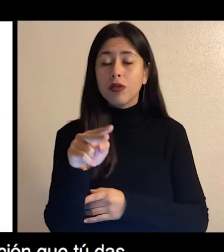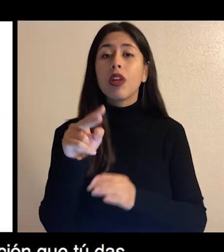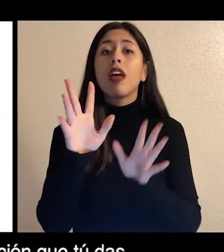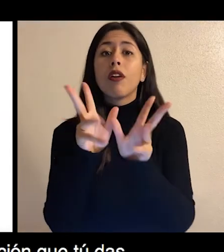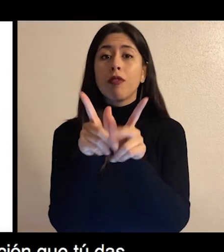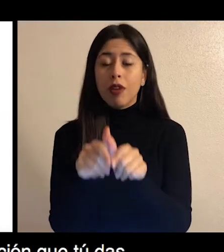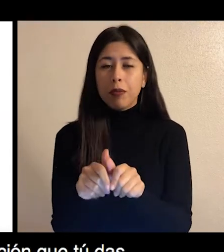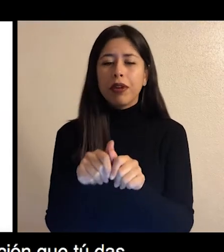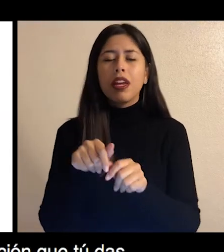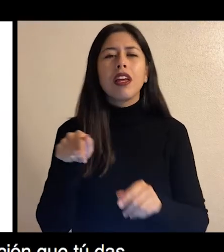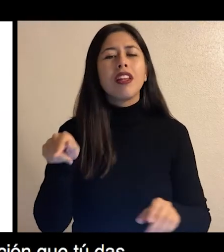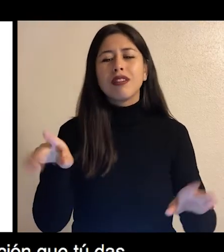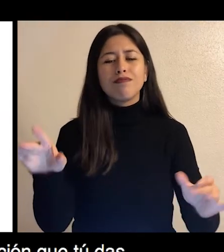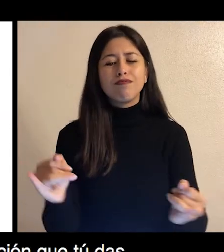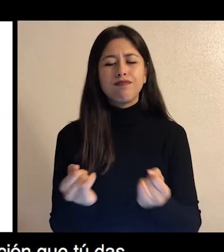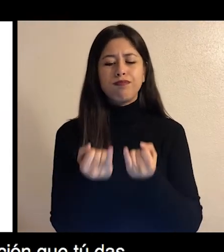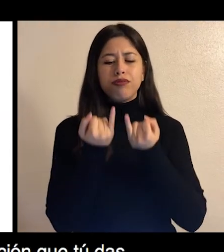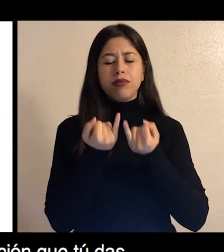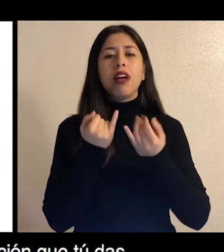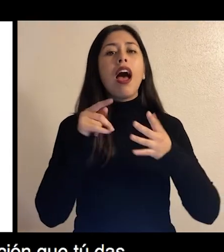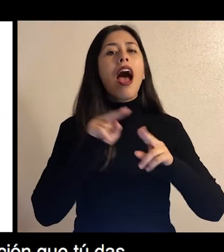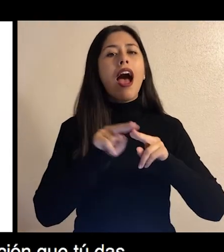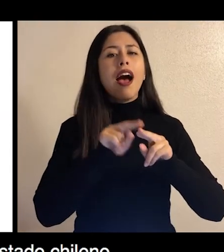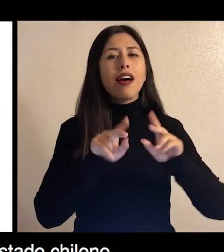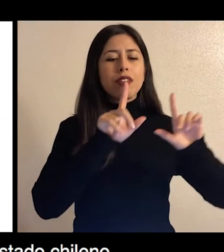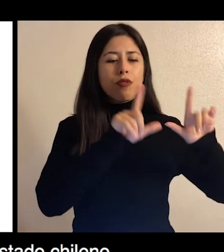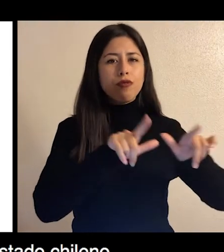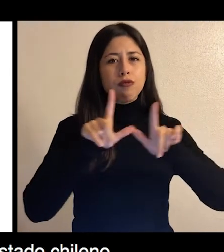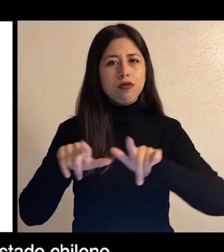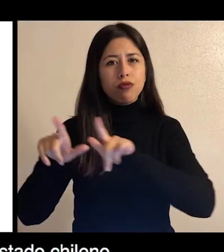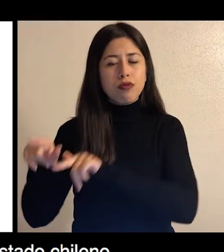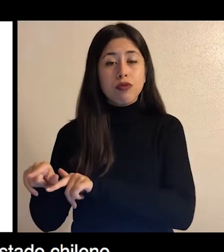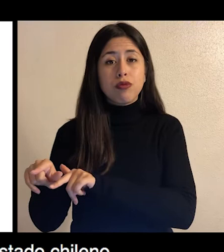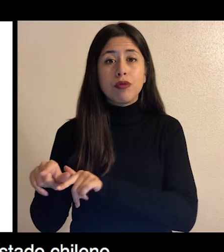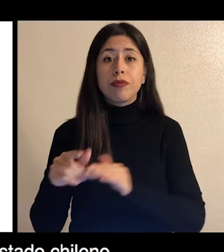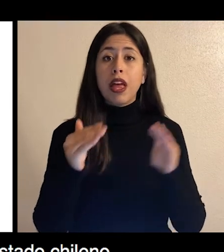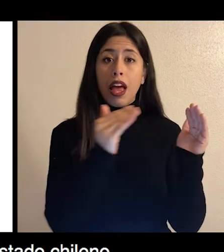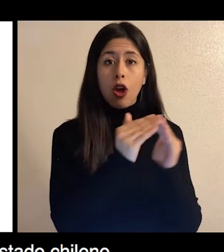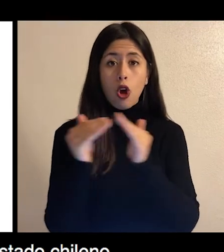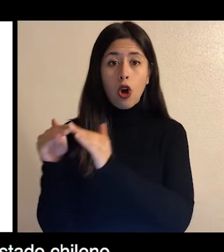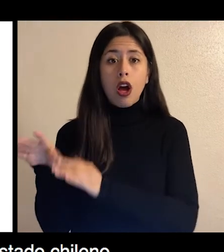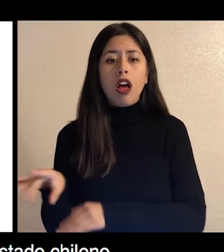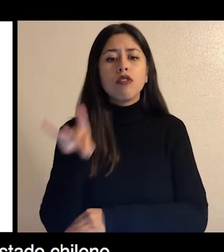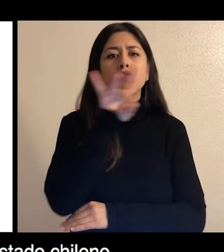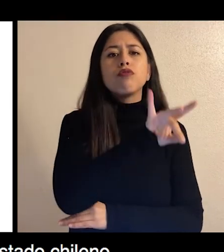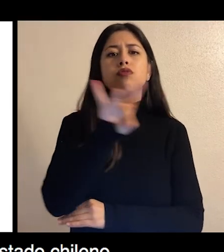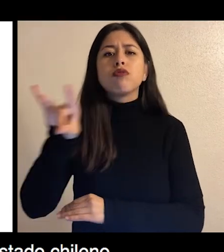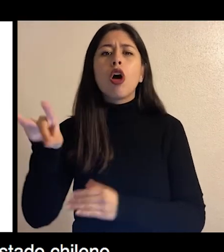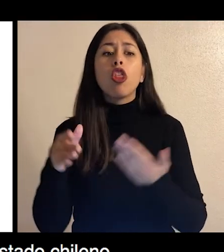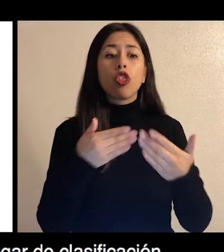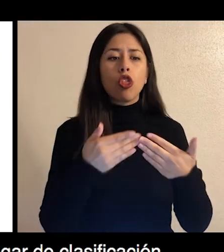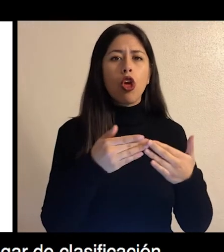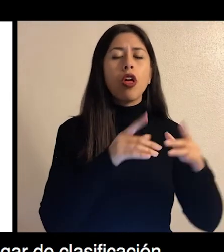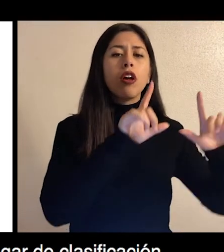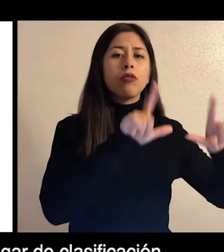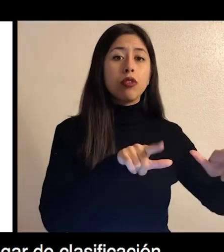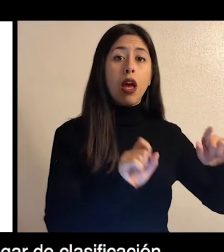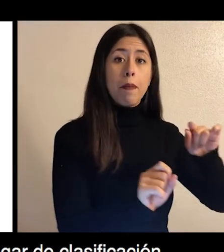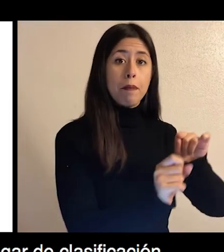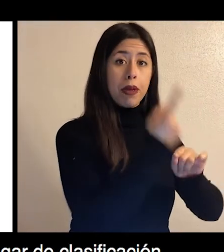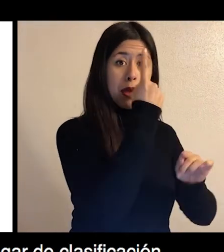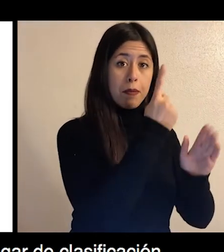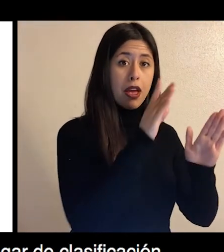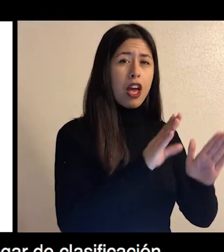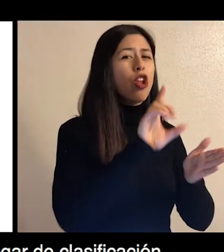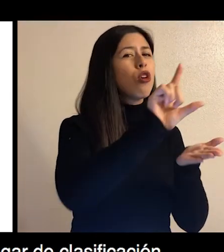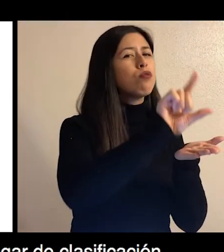Le ou eskri, parapo ak informasyon ke wabay sou sistem nan, epi informasyon ke l'eta Chilien genyen de ou ak fami